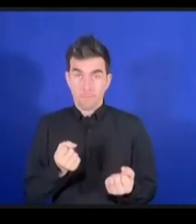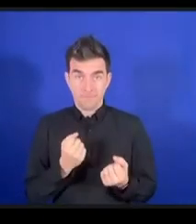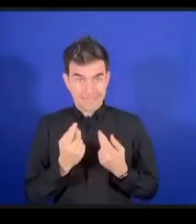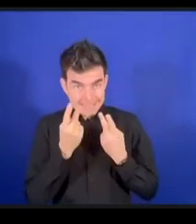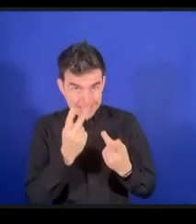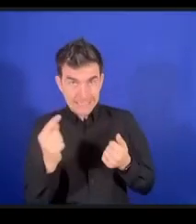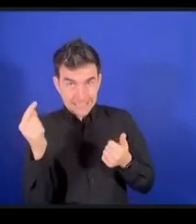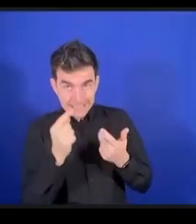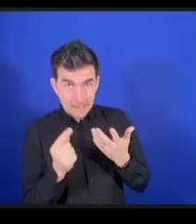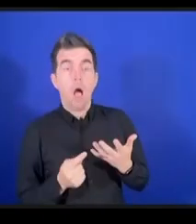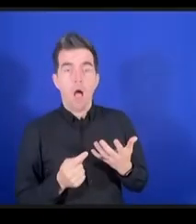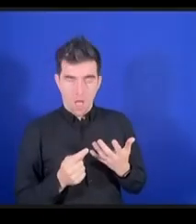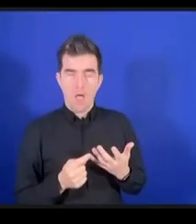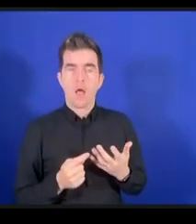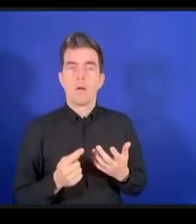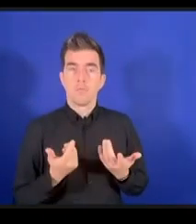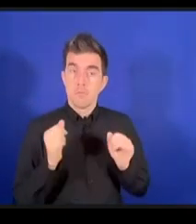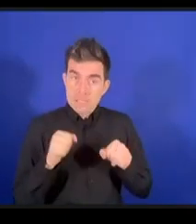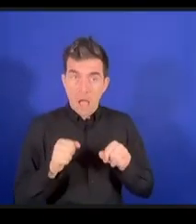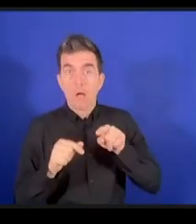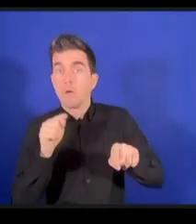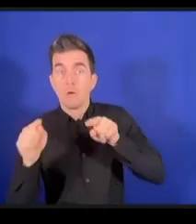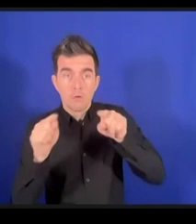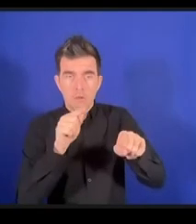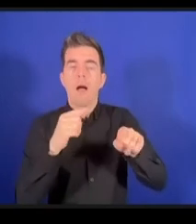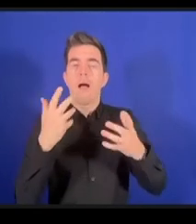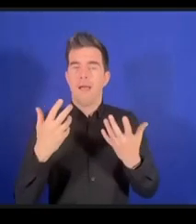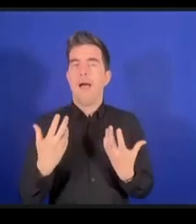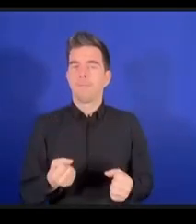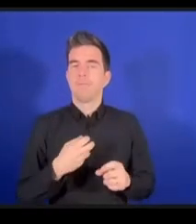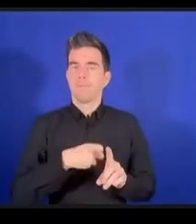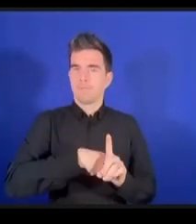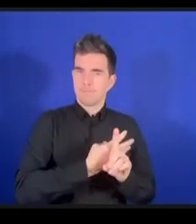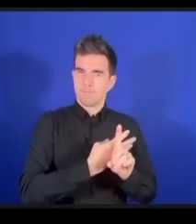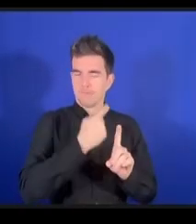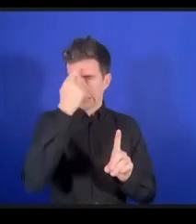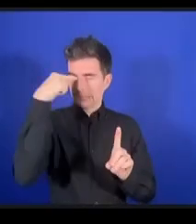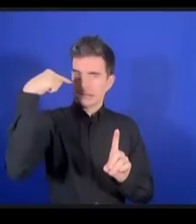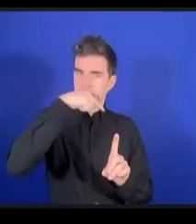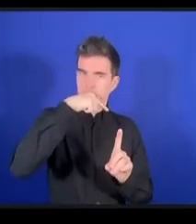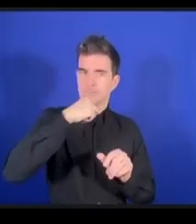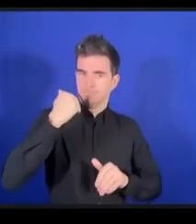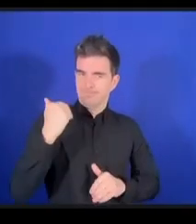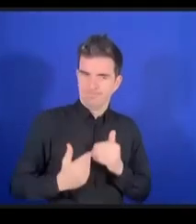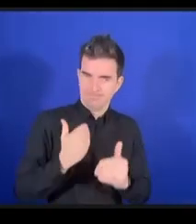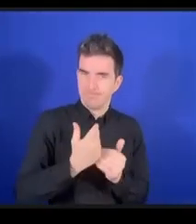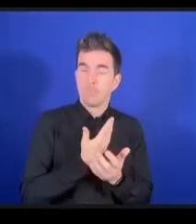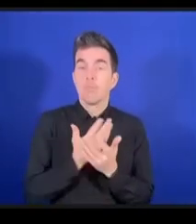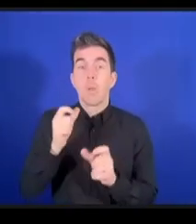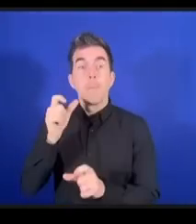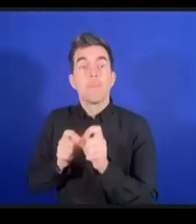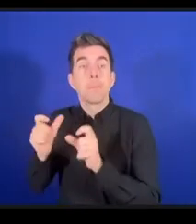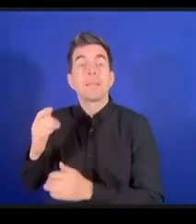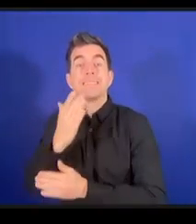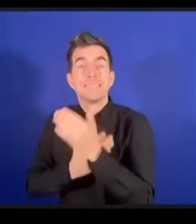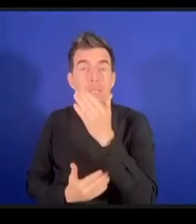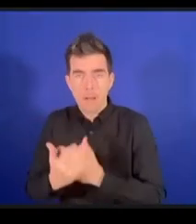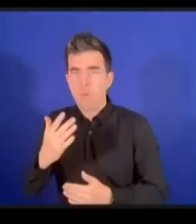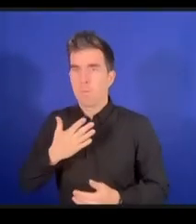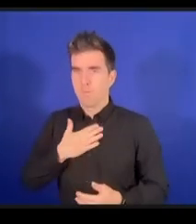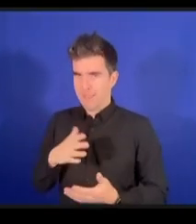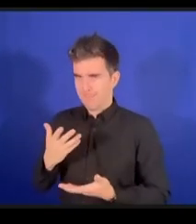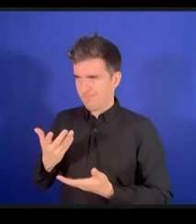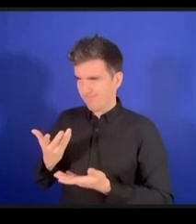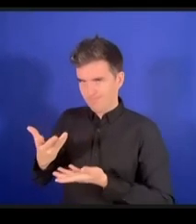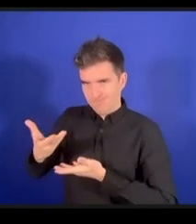au-dessus de tout cela et puis il y a des personnes en situation de handicap qui sont